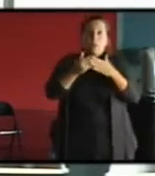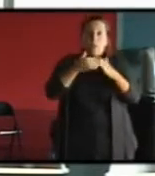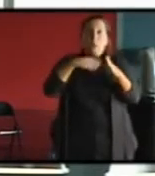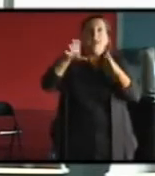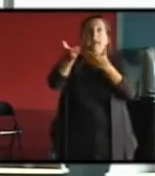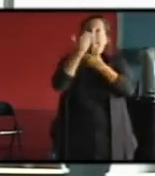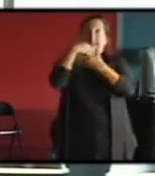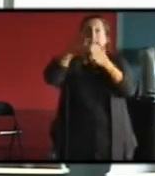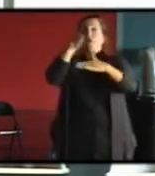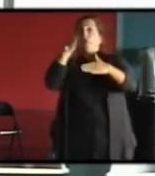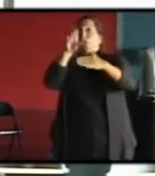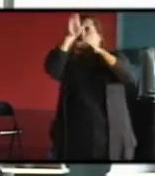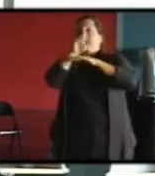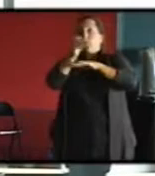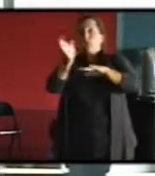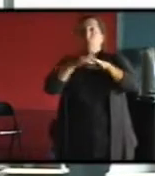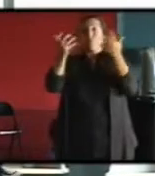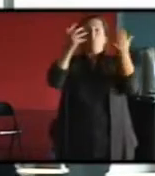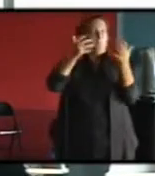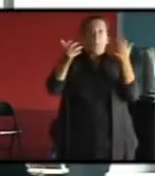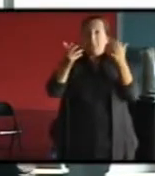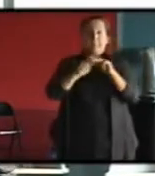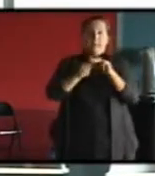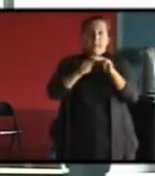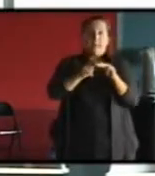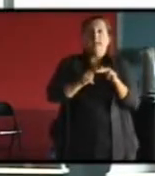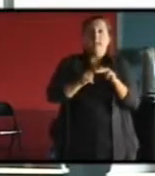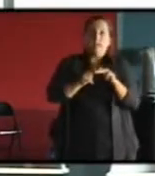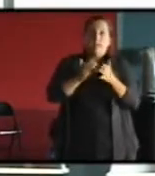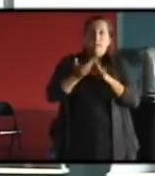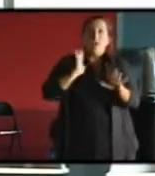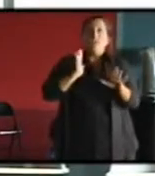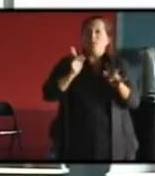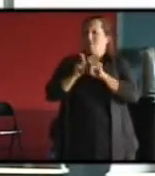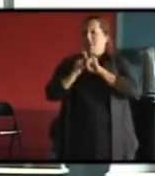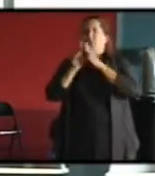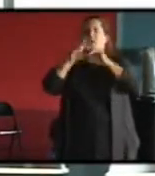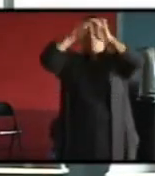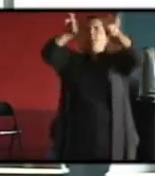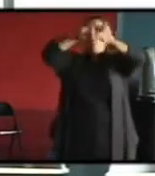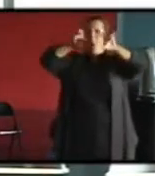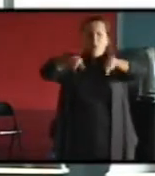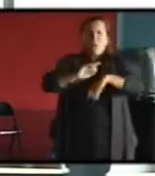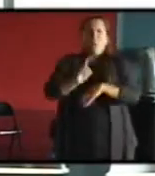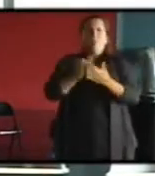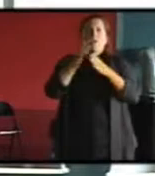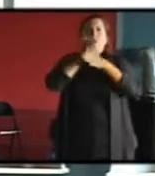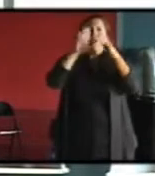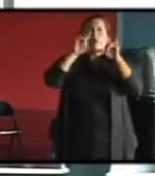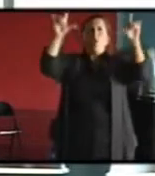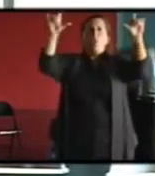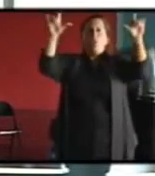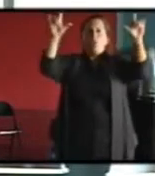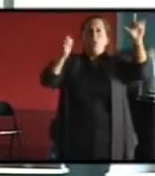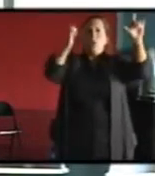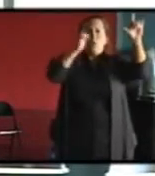isolation par l'extérieur mais n'a plus d'écriture de façade, ni l'écriture de façade d'origine avec les bandeaux qu'on voit, c'est les deux images d